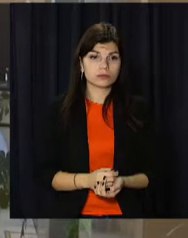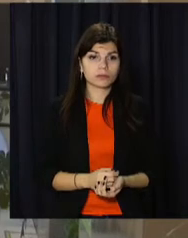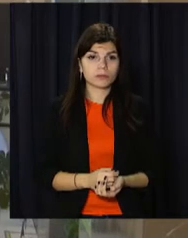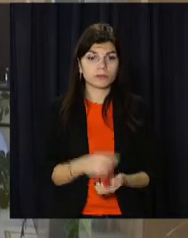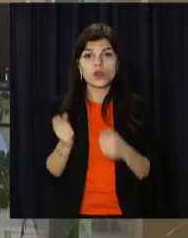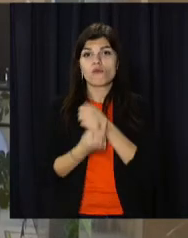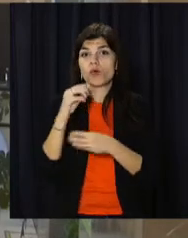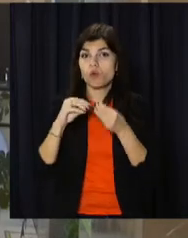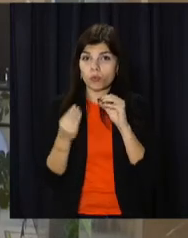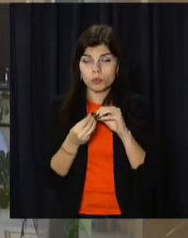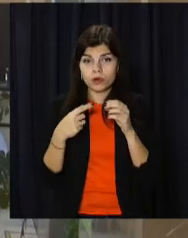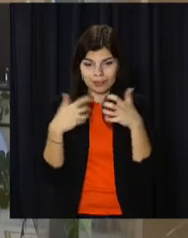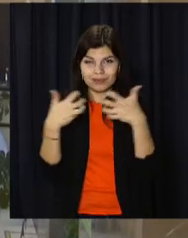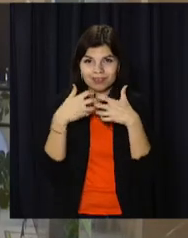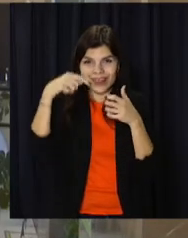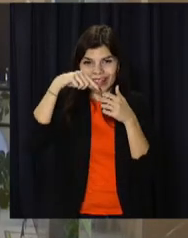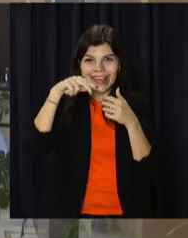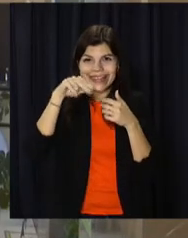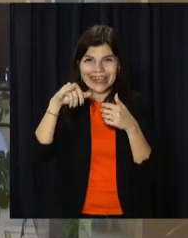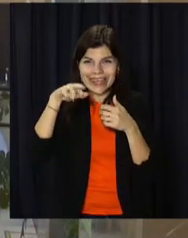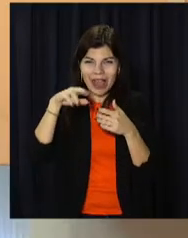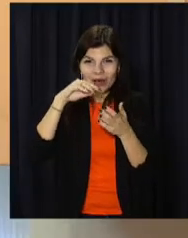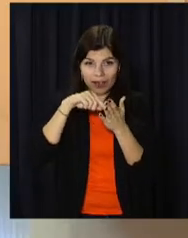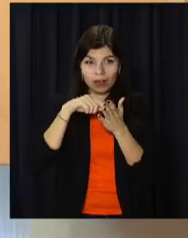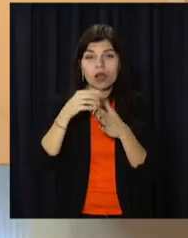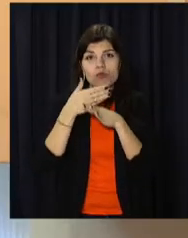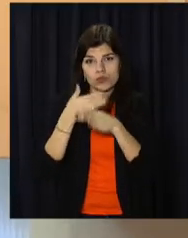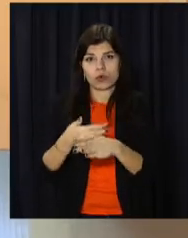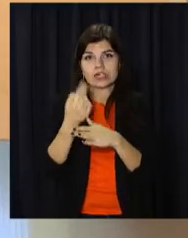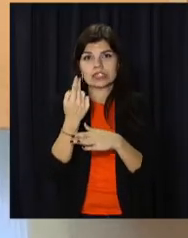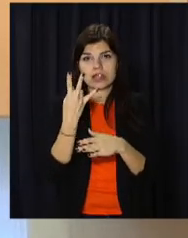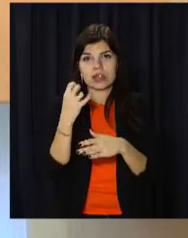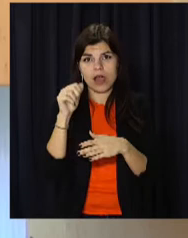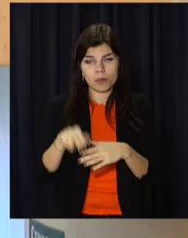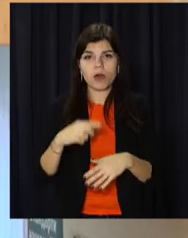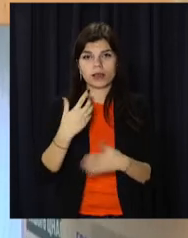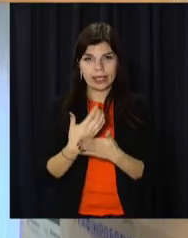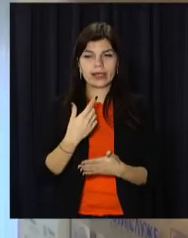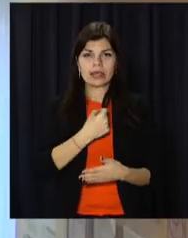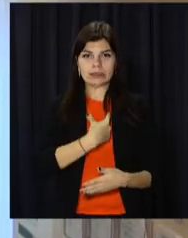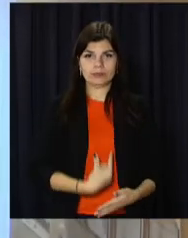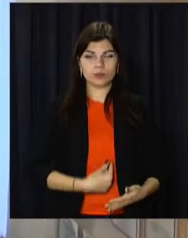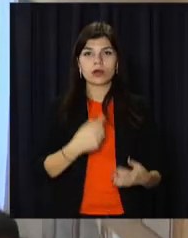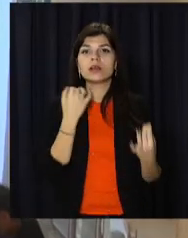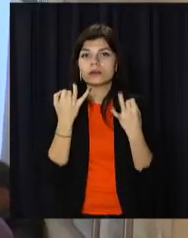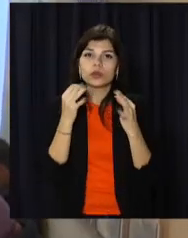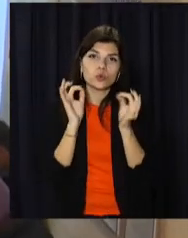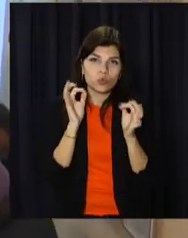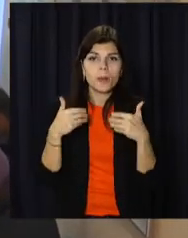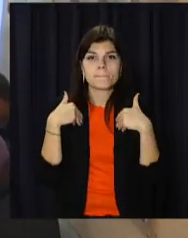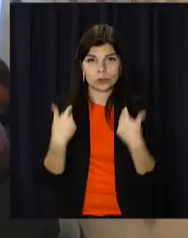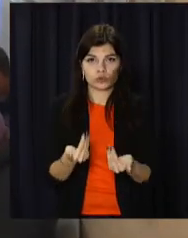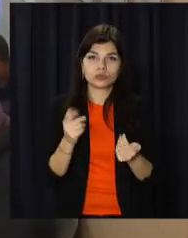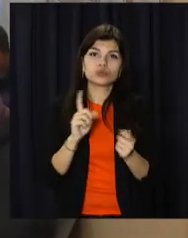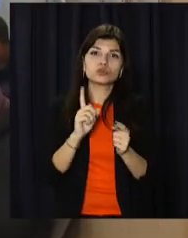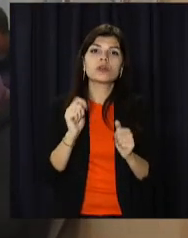Виникла проблема з генерацією сертифікату в додатку «Дія», допоможуть її вирішити у Центрі надання адмінпослуг. Зокрема, підтримка в роботі